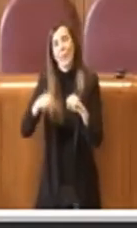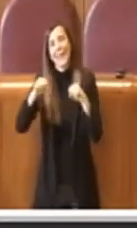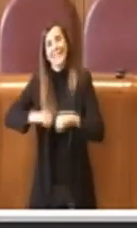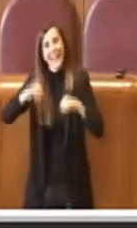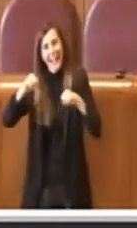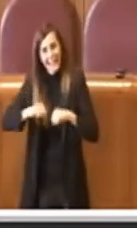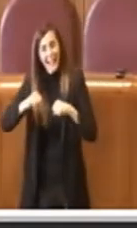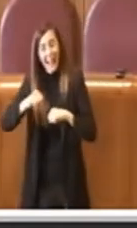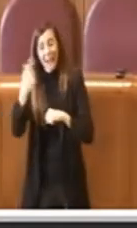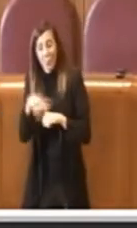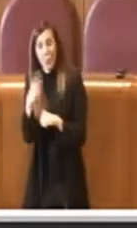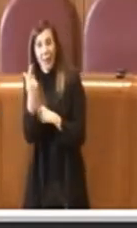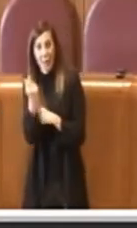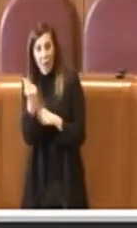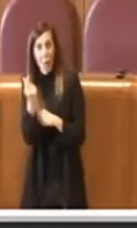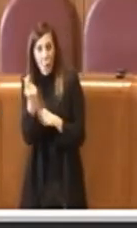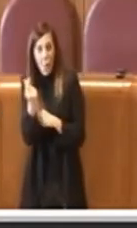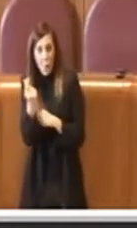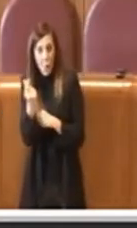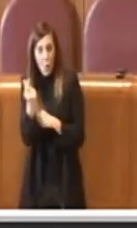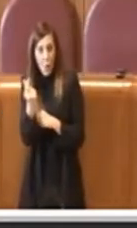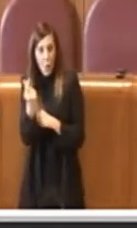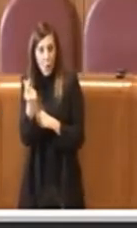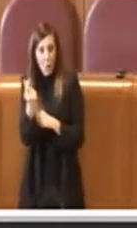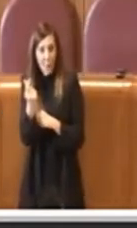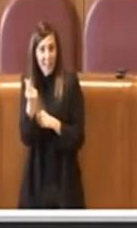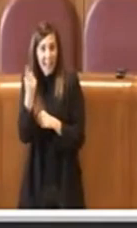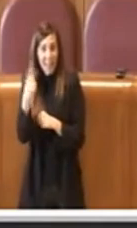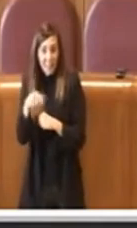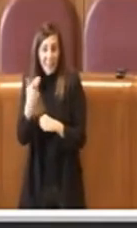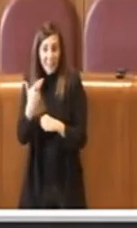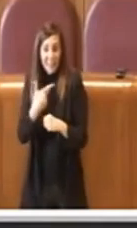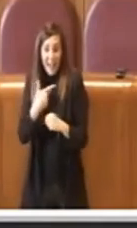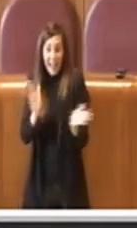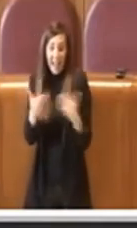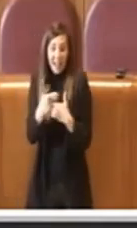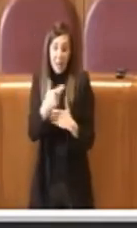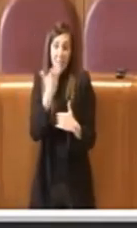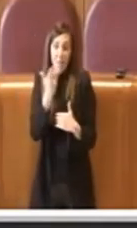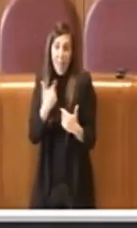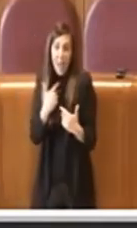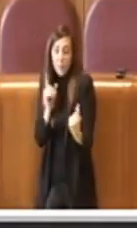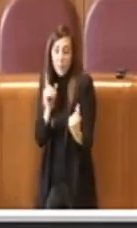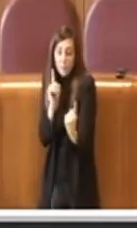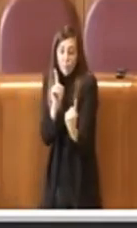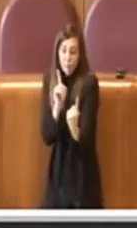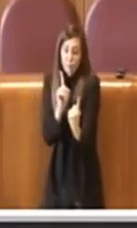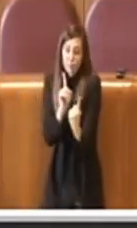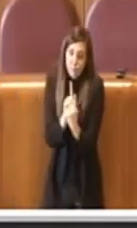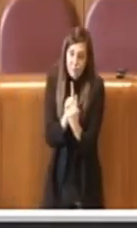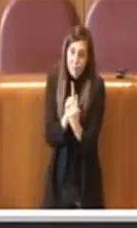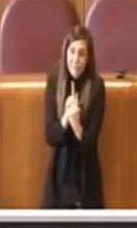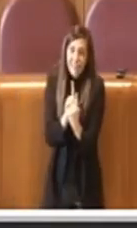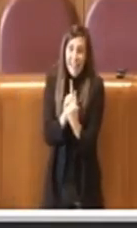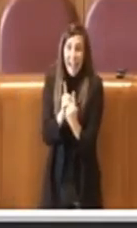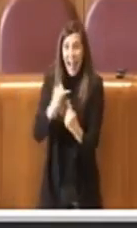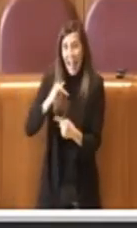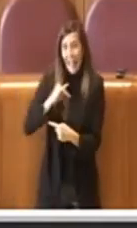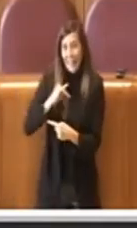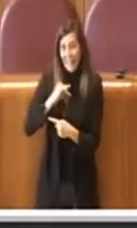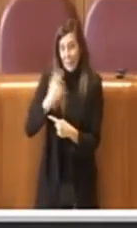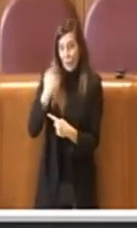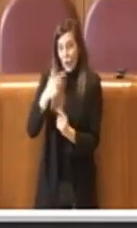anche economiche e quindi per andare incontro alla categoria anticipo che rispetto alla bozza